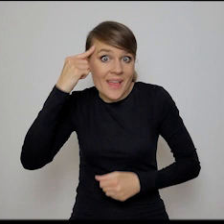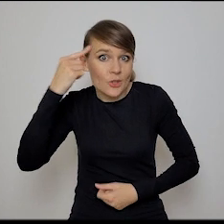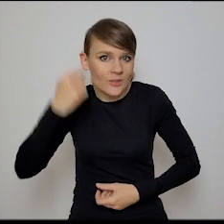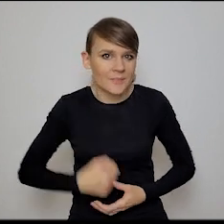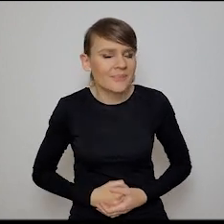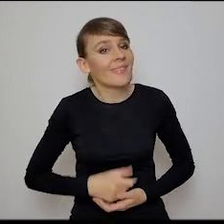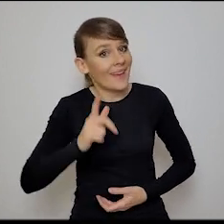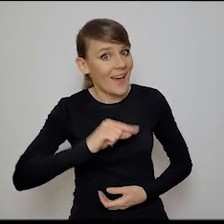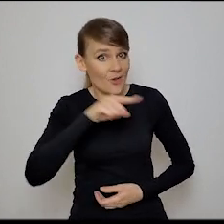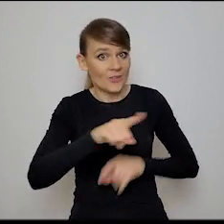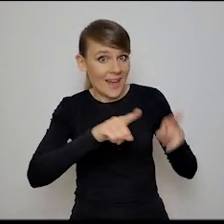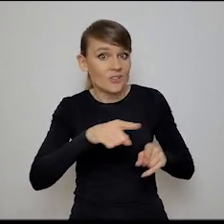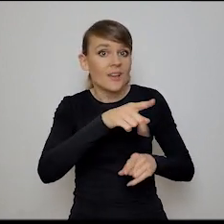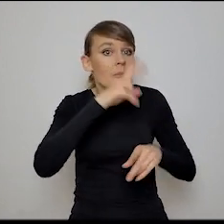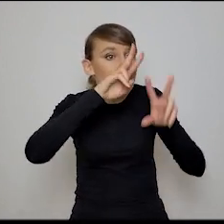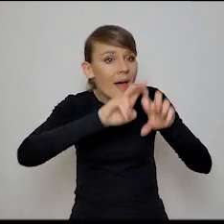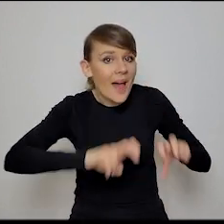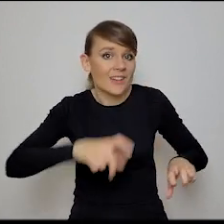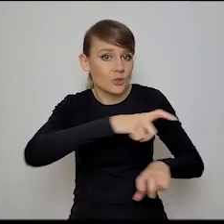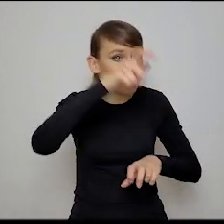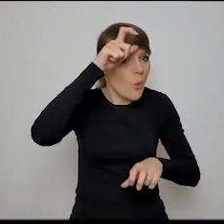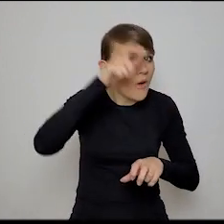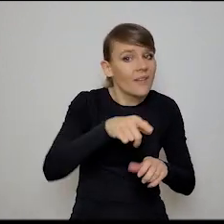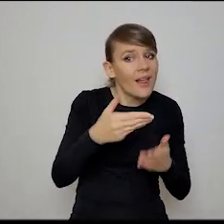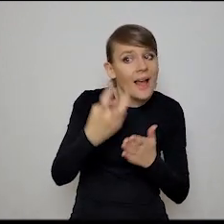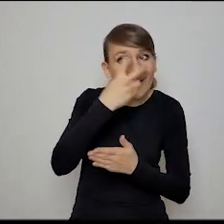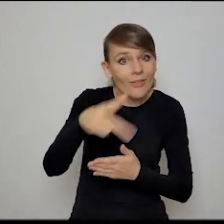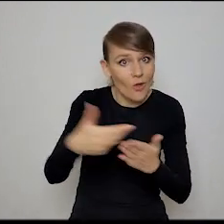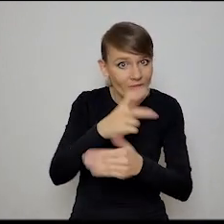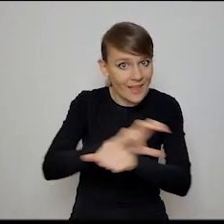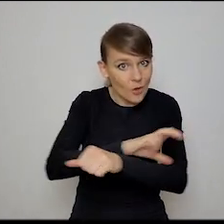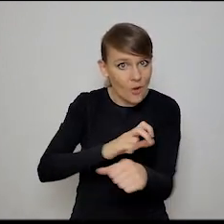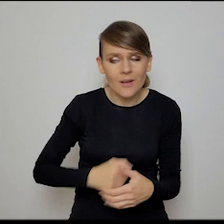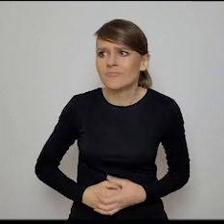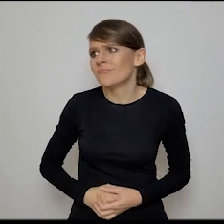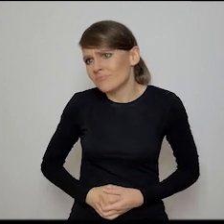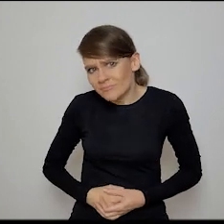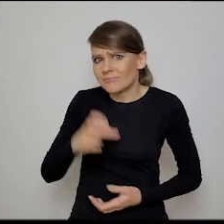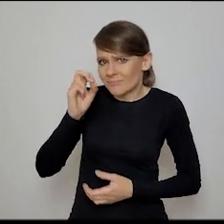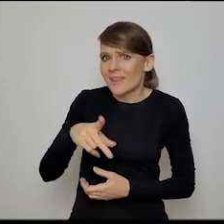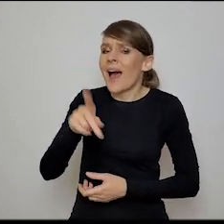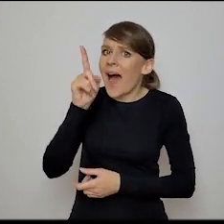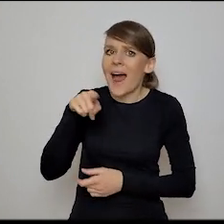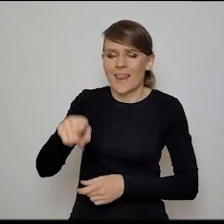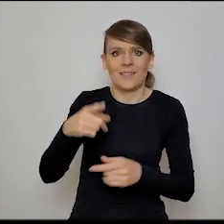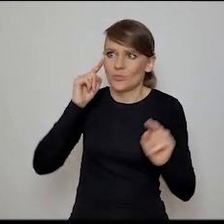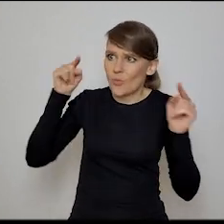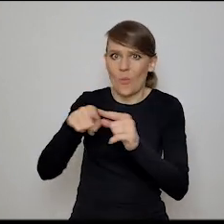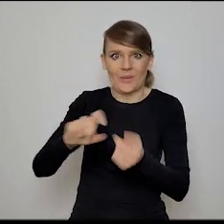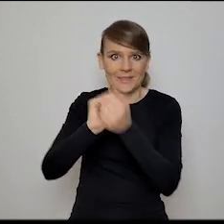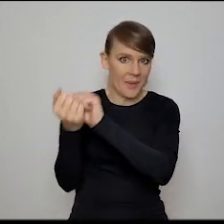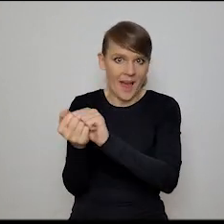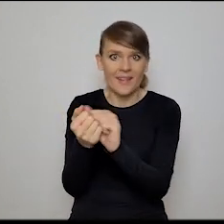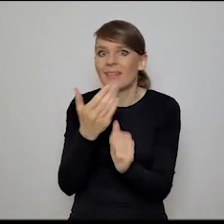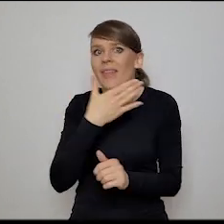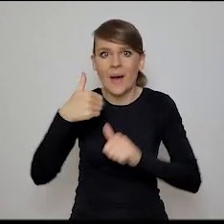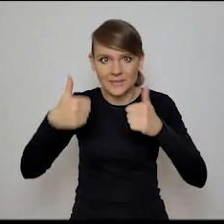Czyli taka antropologia nowych technologii. Taka, ale taka, wiesz, taka rzeczywiście uważna na tą zmianę, nie zatrzymująca się pewnie w